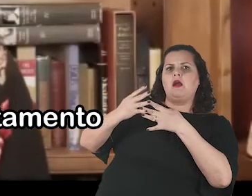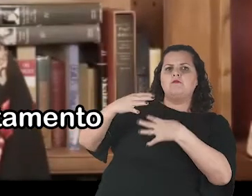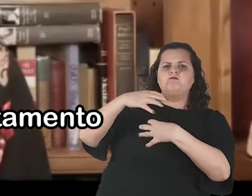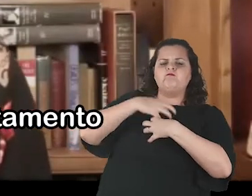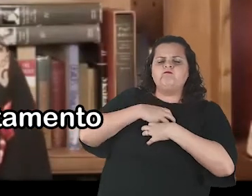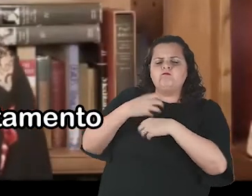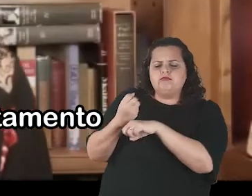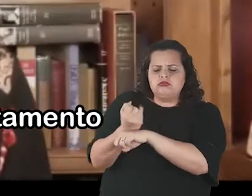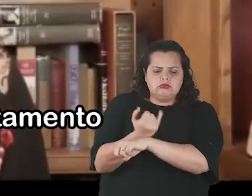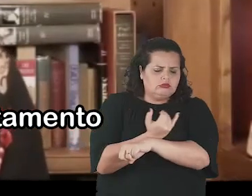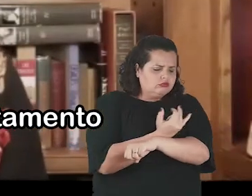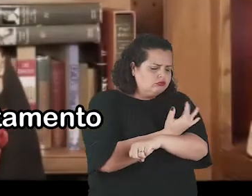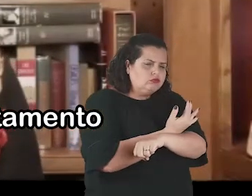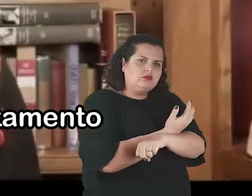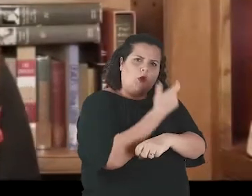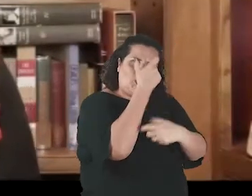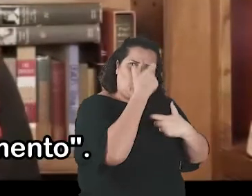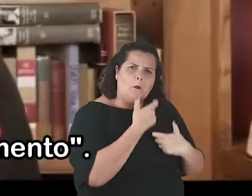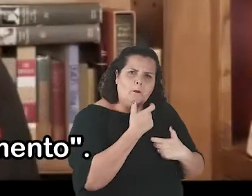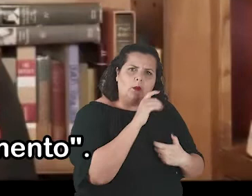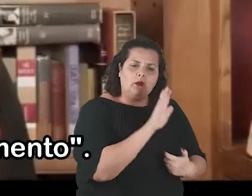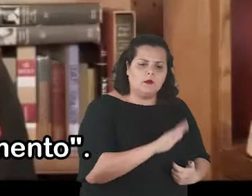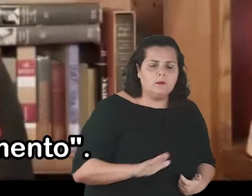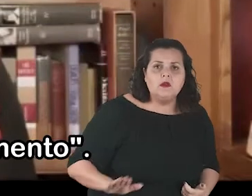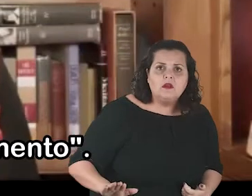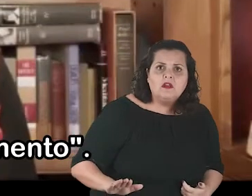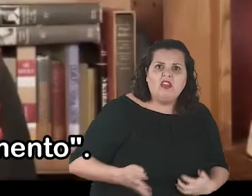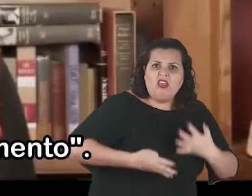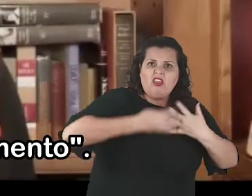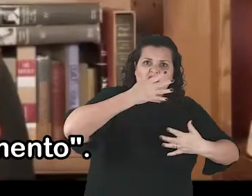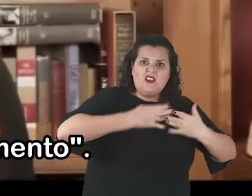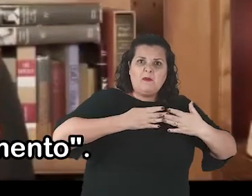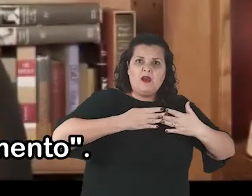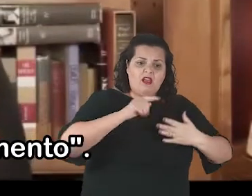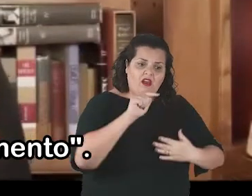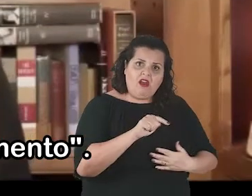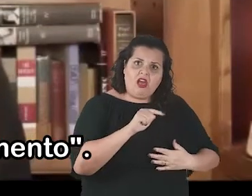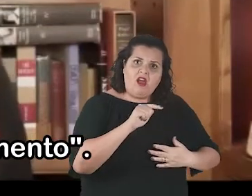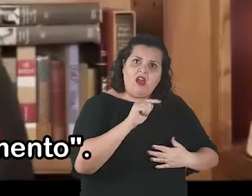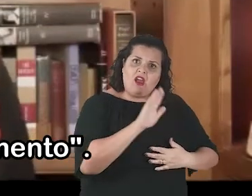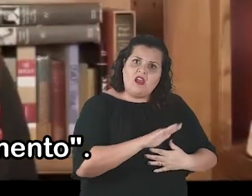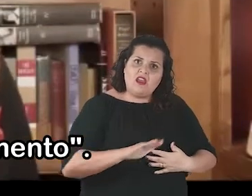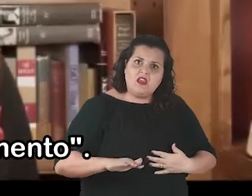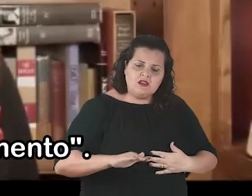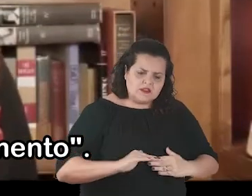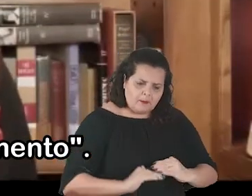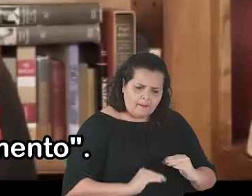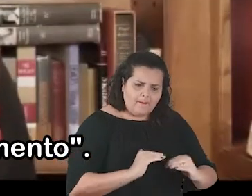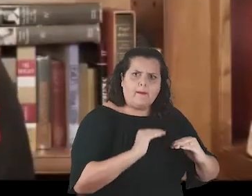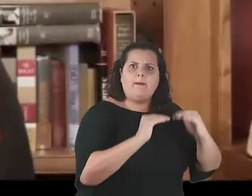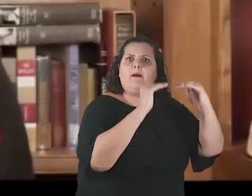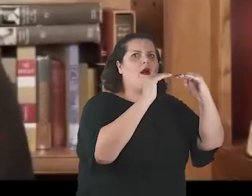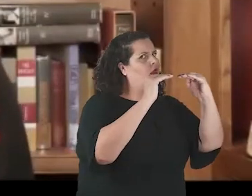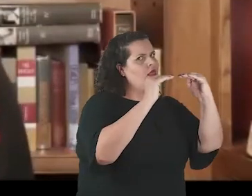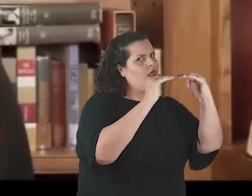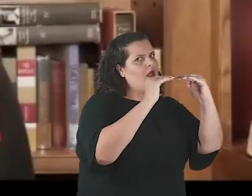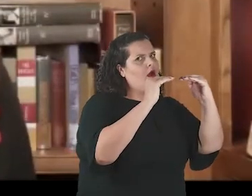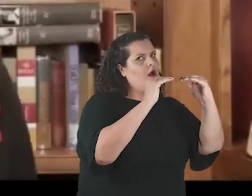behavior or emotions or to limit their opportunities to development, close quote.